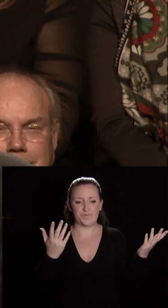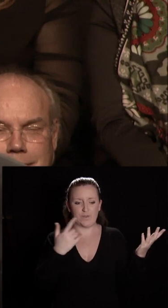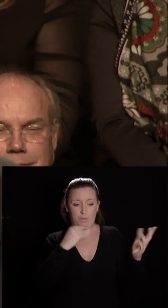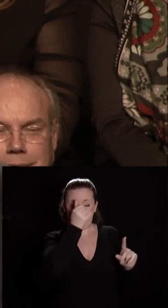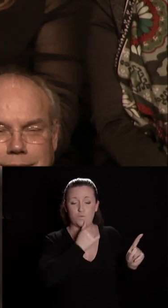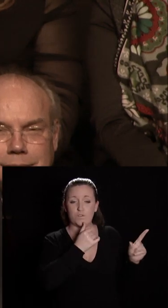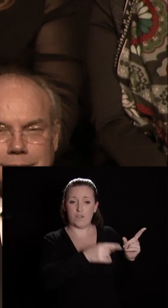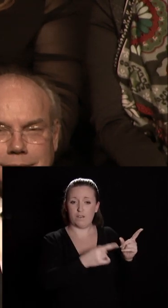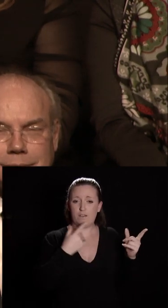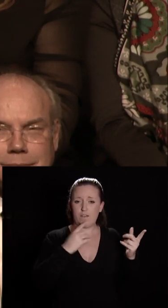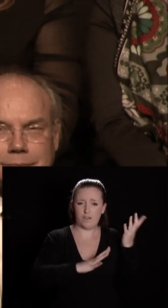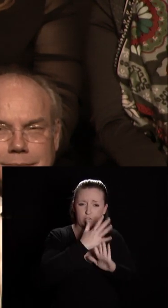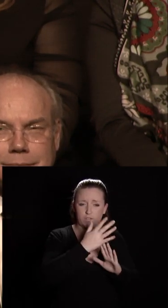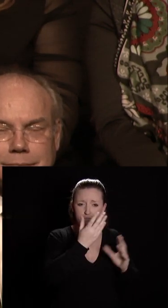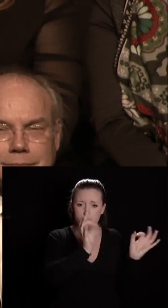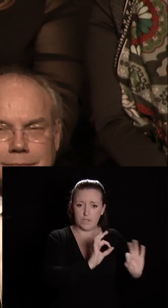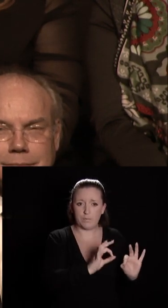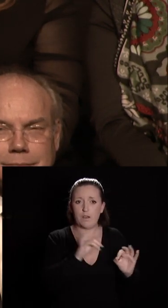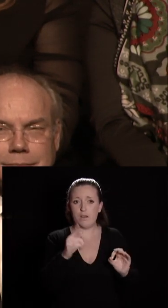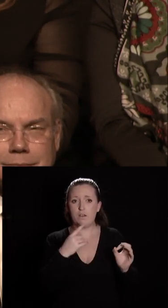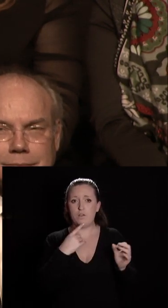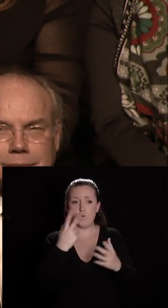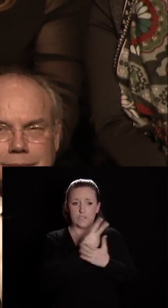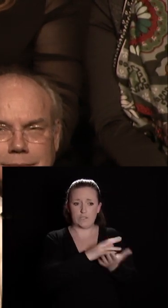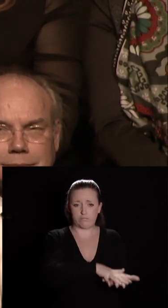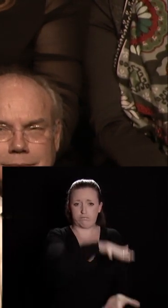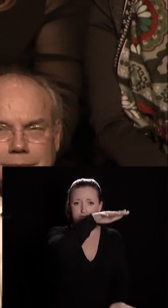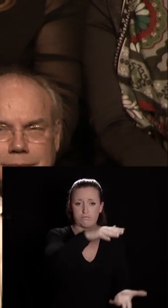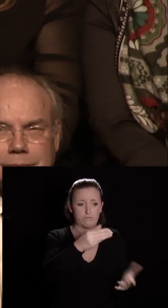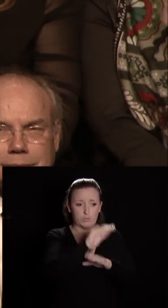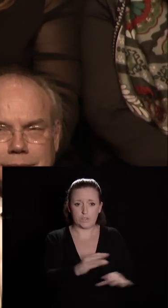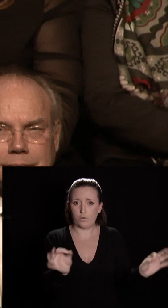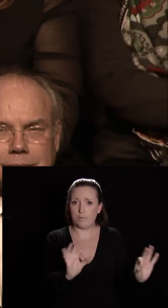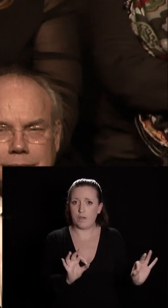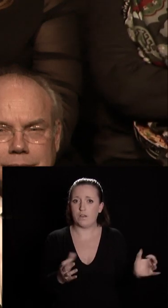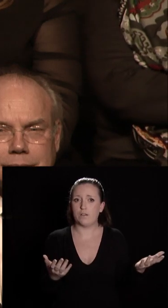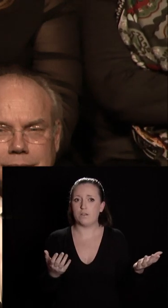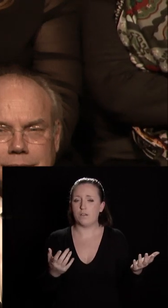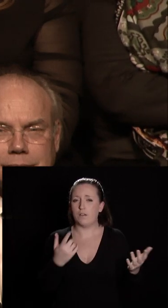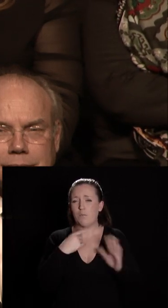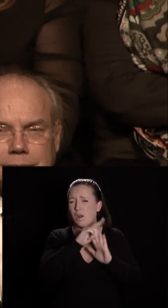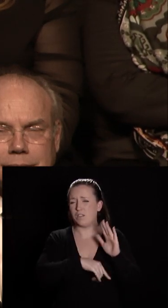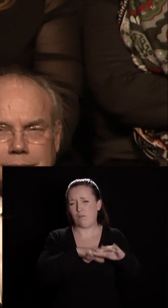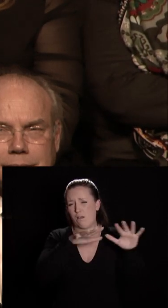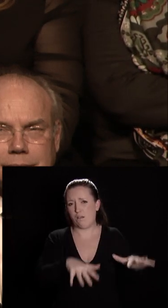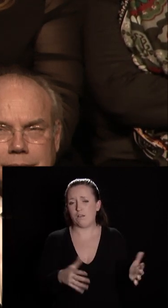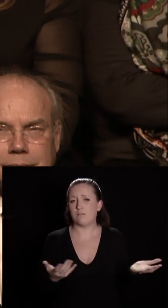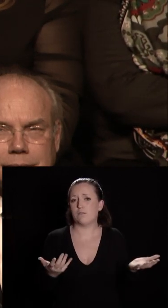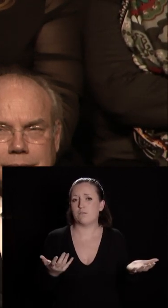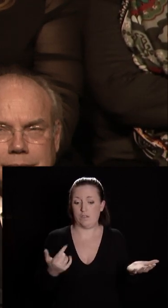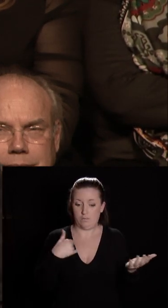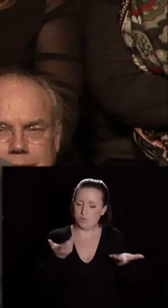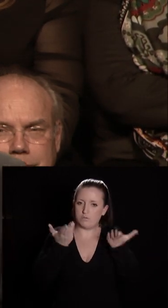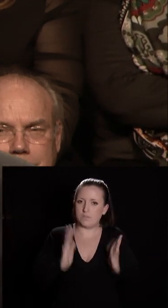protection incendie des dessins de De Vosges empilés dans des cartons à dessin sans aucune protection je vous épargne la liste et nous avons décidé j'ai